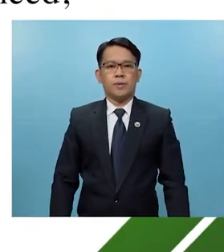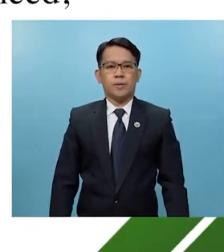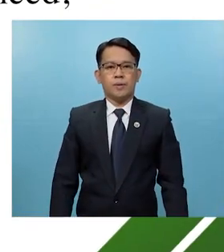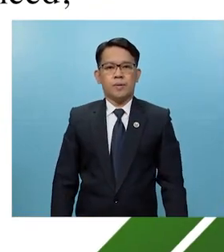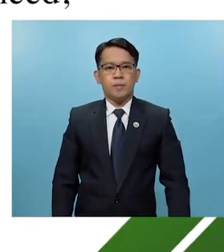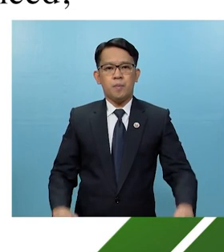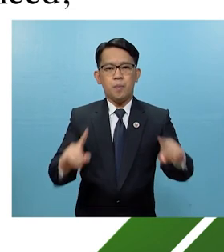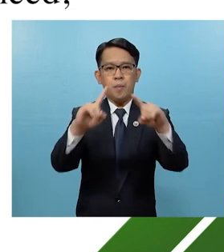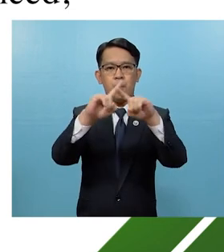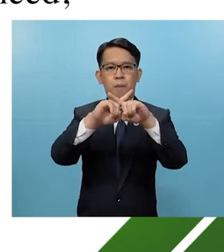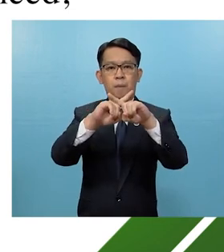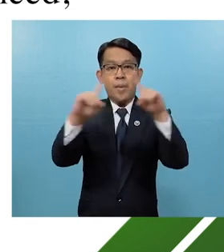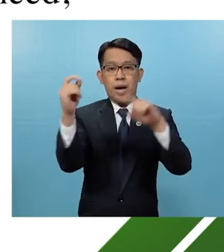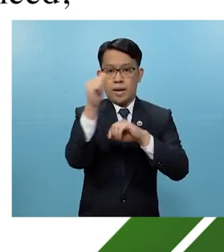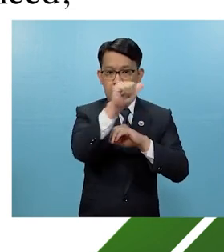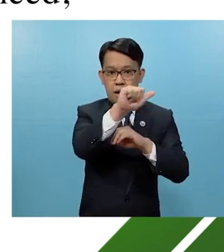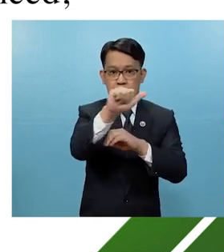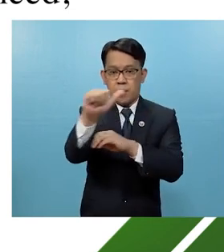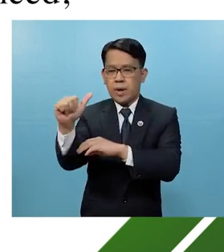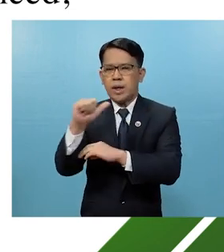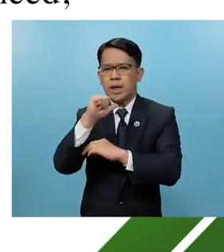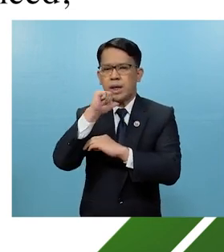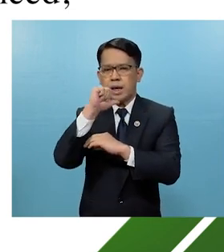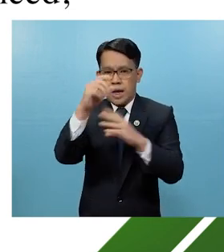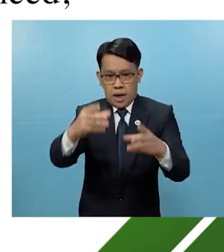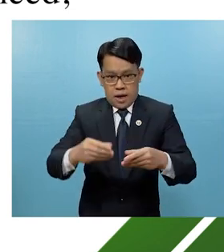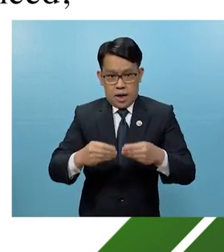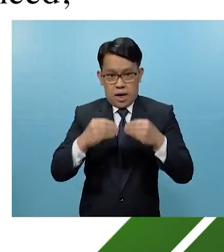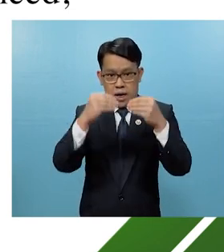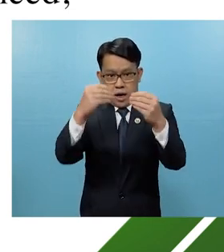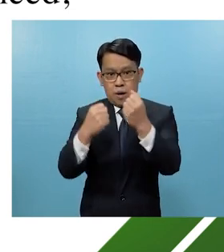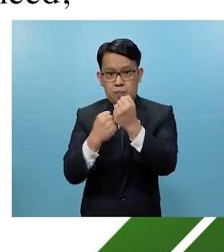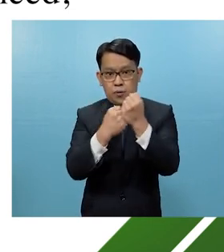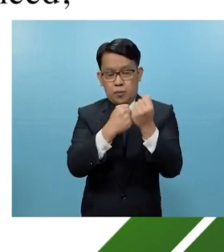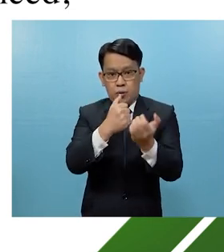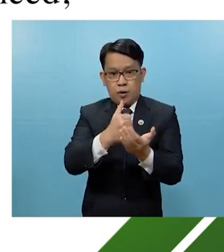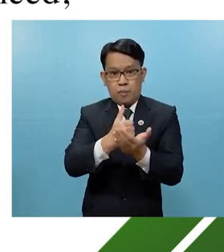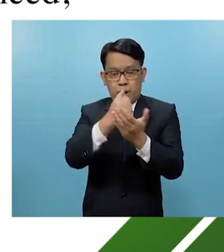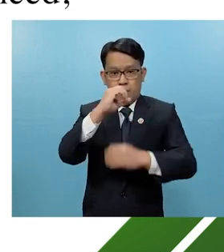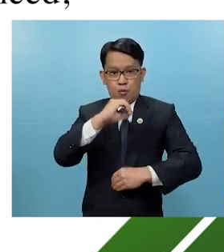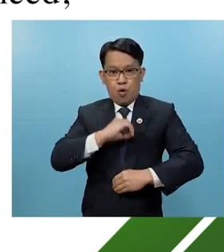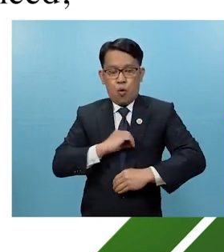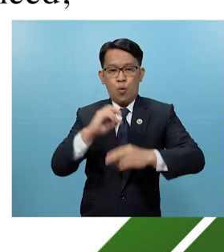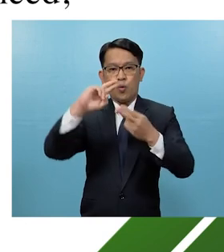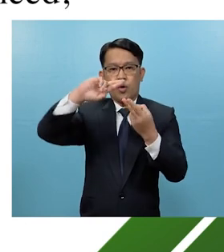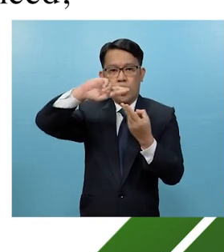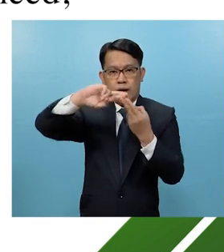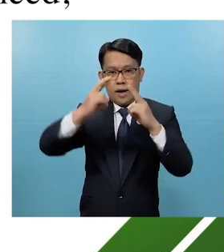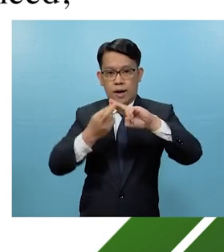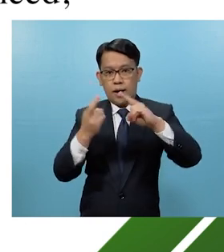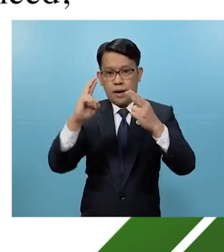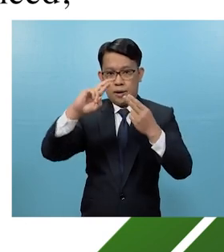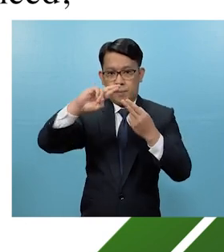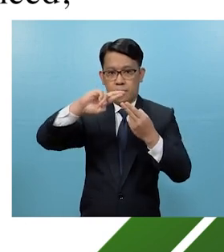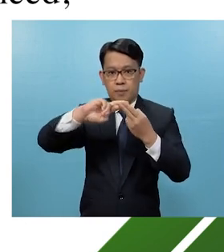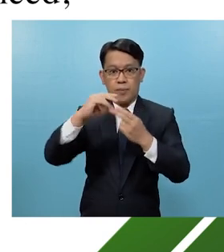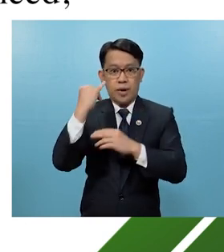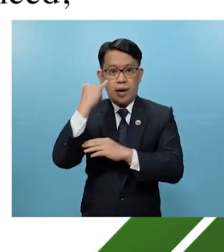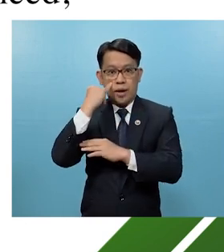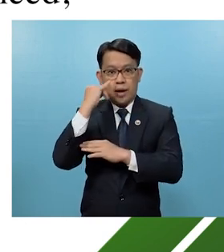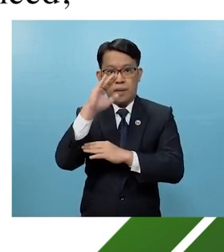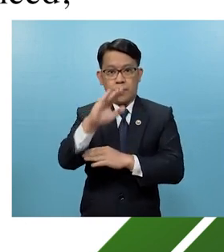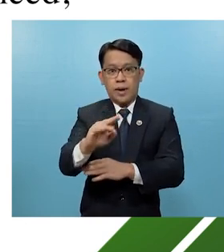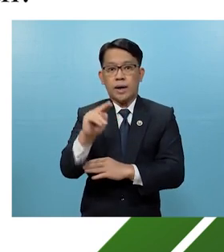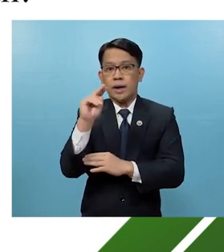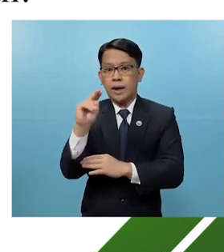Ngunit sino mang hindi sumusustento sa sarili niyang mga kamag-anak kapag sila'y